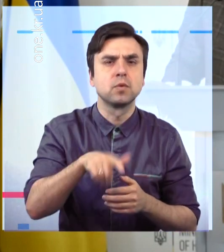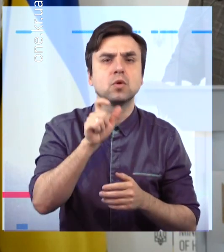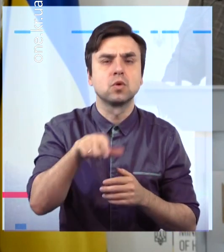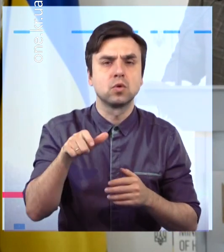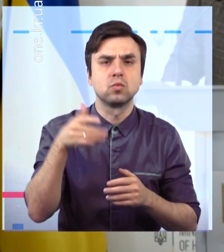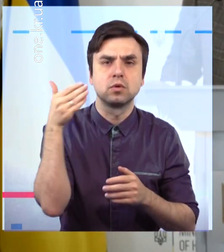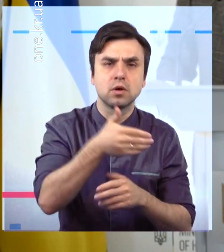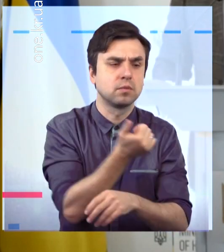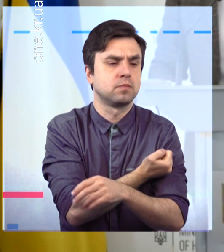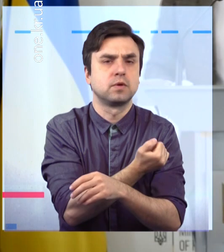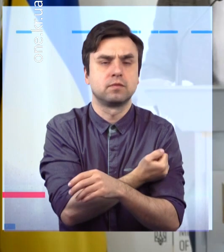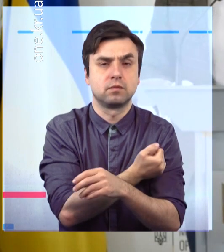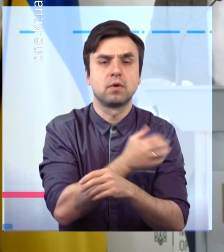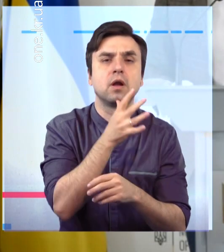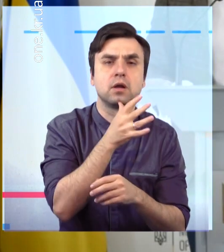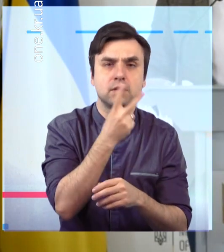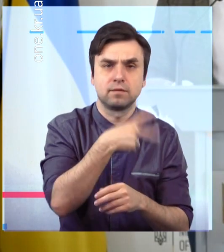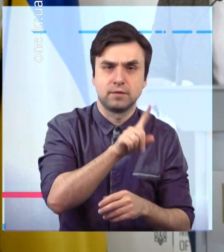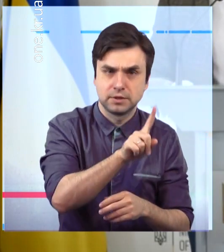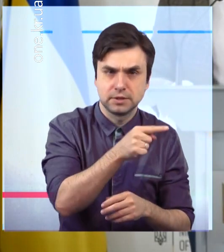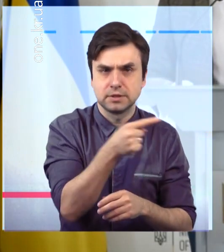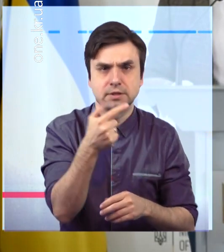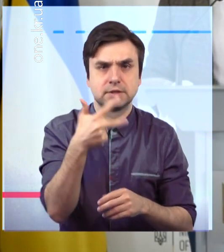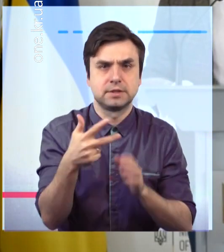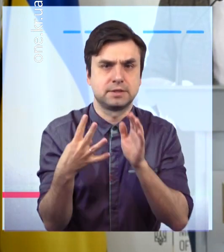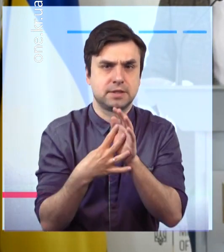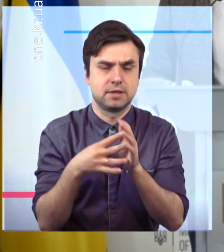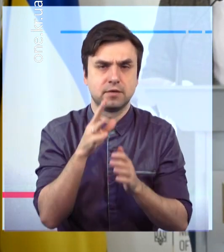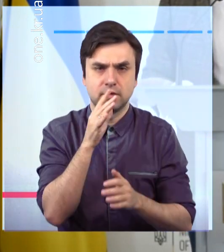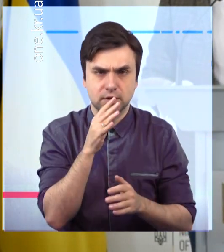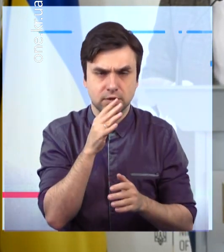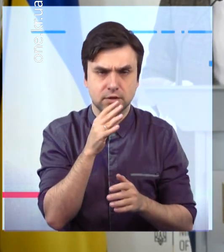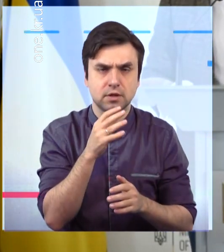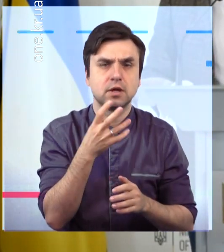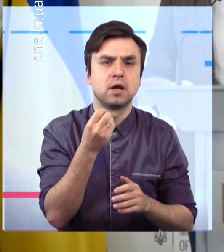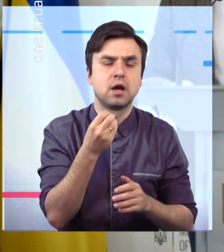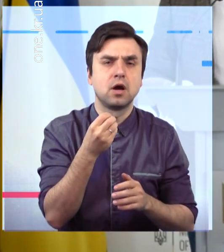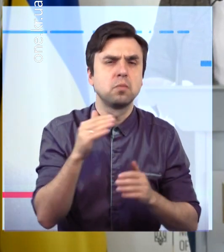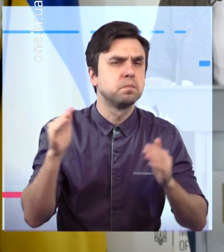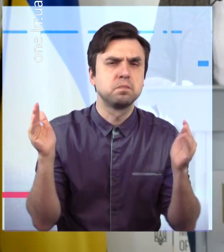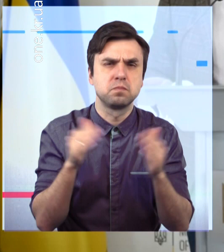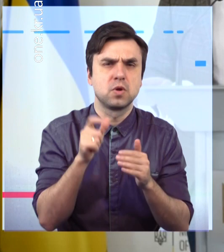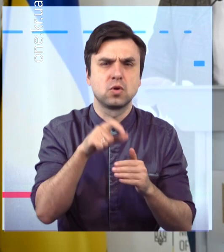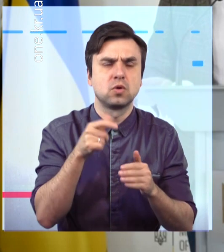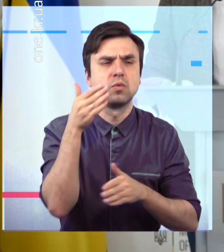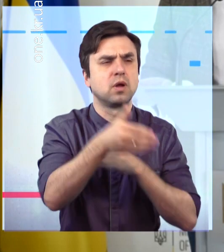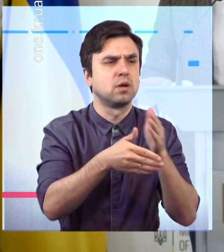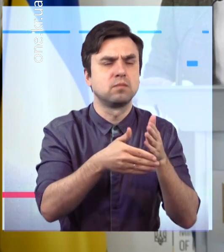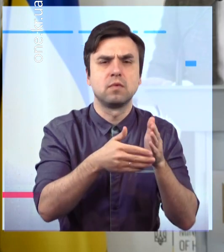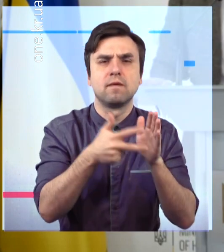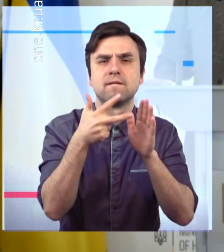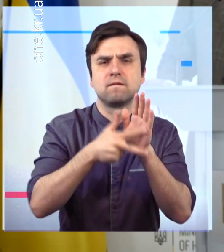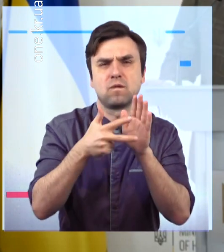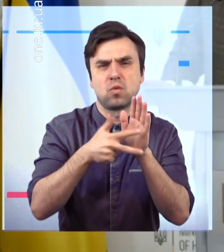від 21 року до 39 років. І найменші люди категорії 80 років, ну і більше.